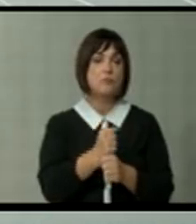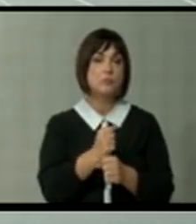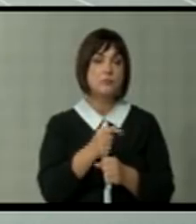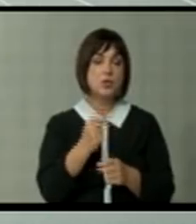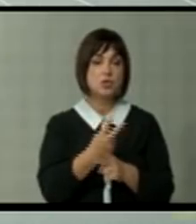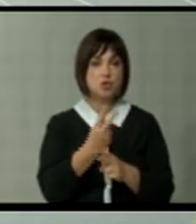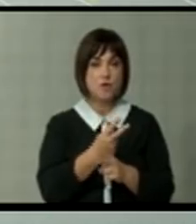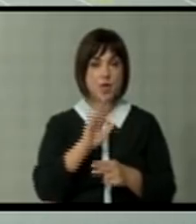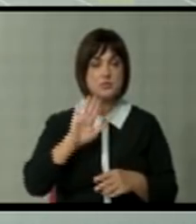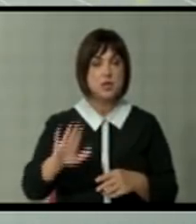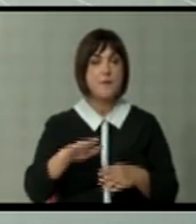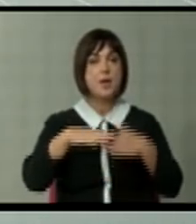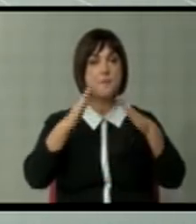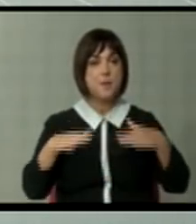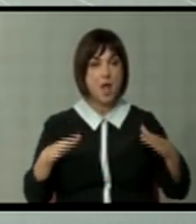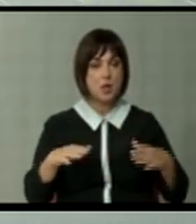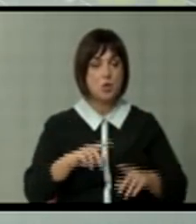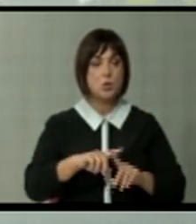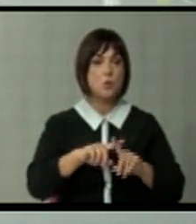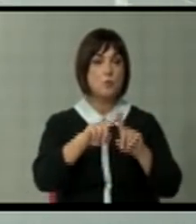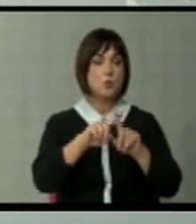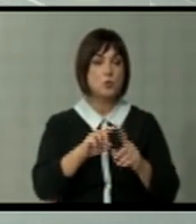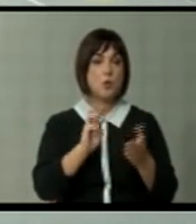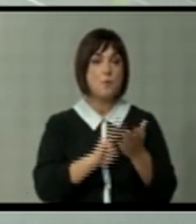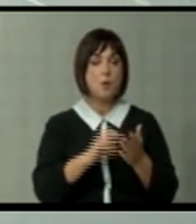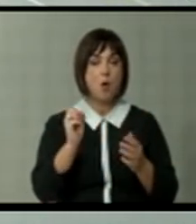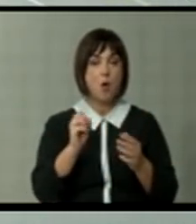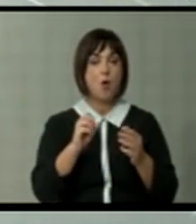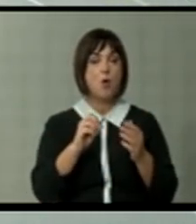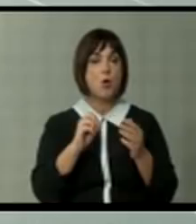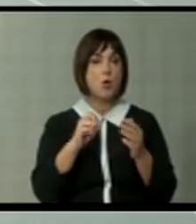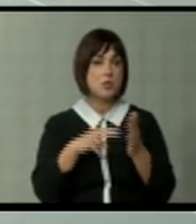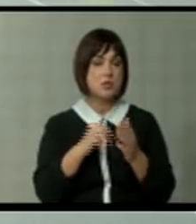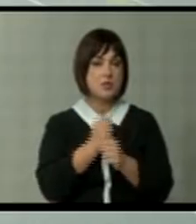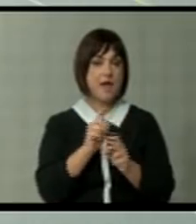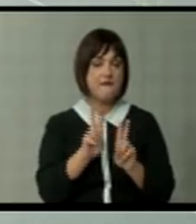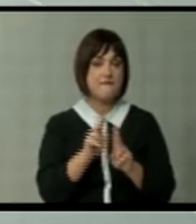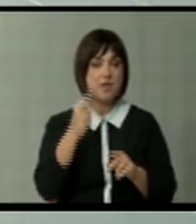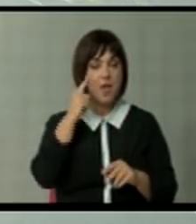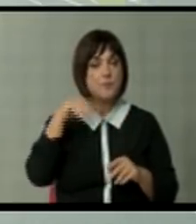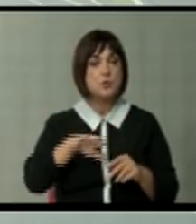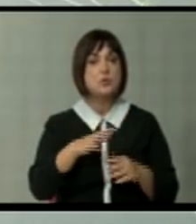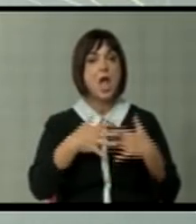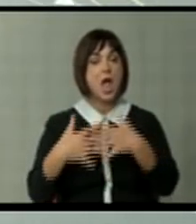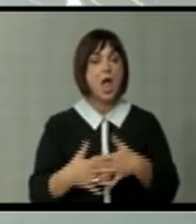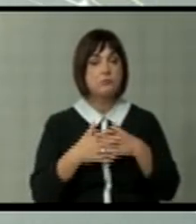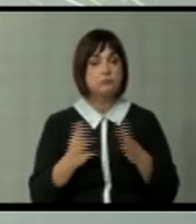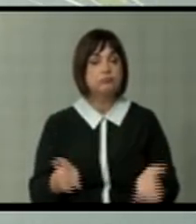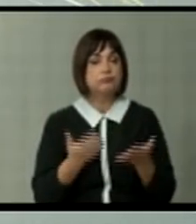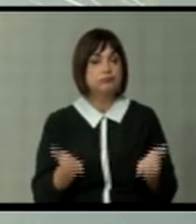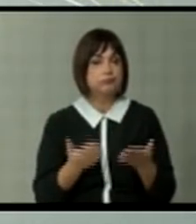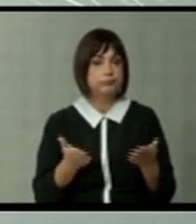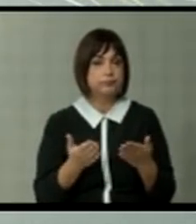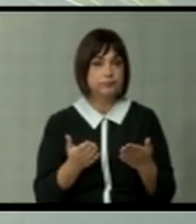државите на Западен Балкан плюс Молдавија. Ама реално мислам дека Американците ќе форсират